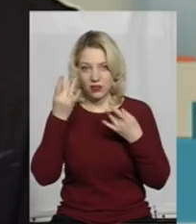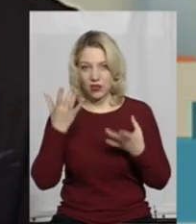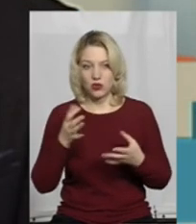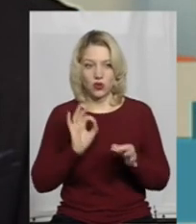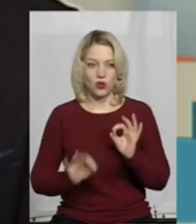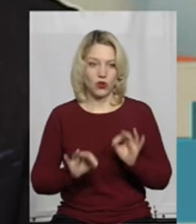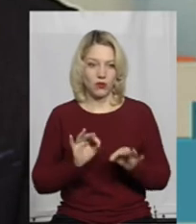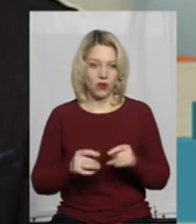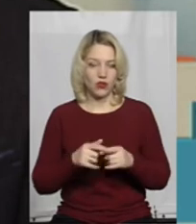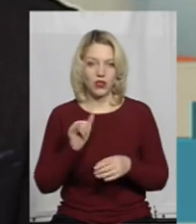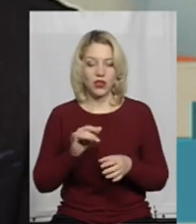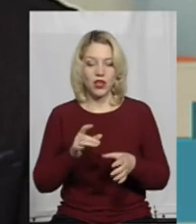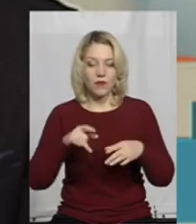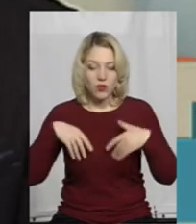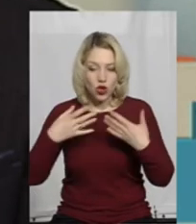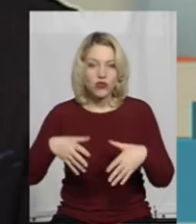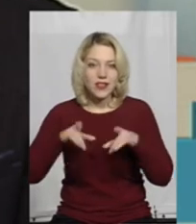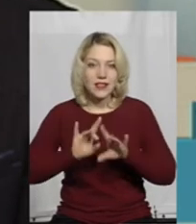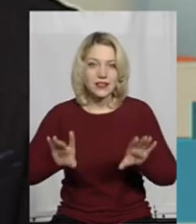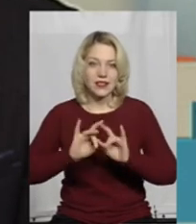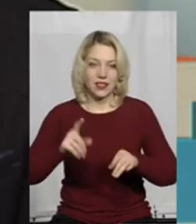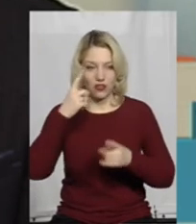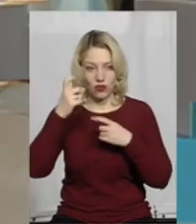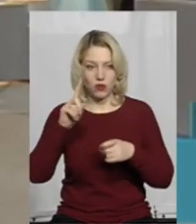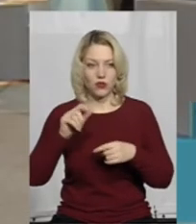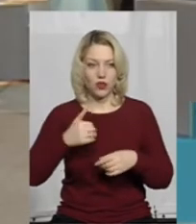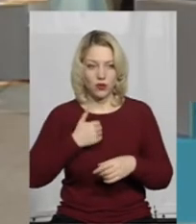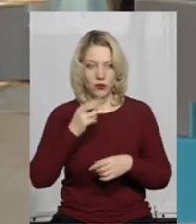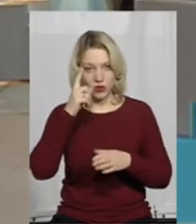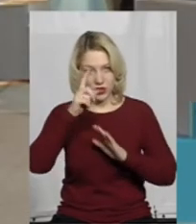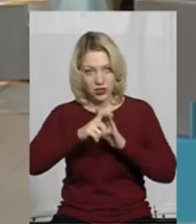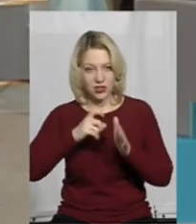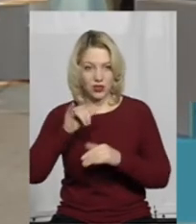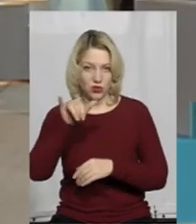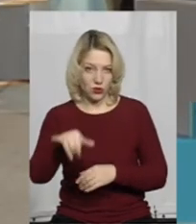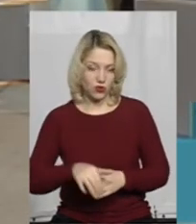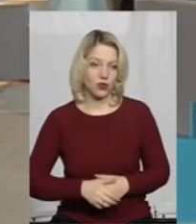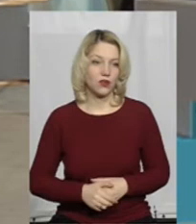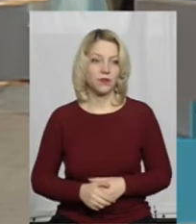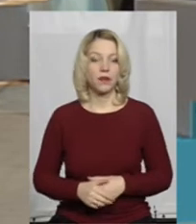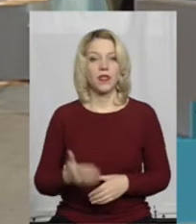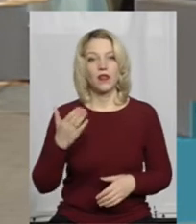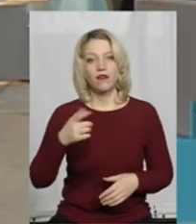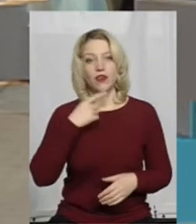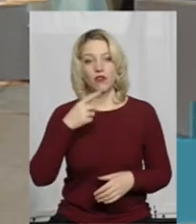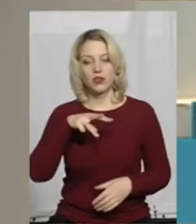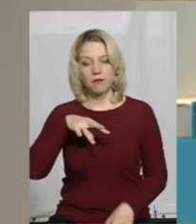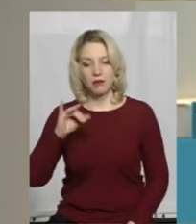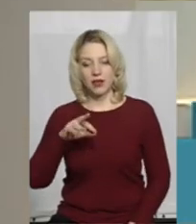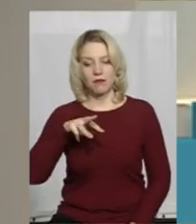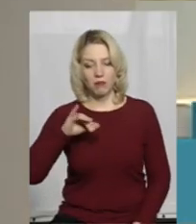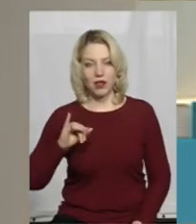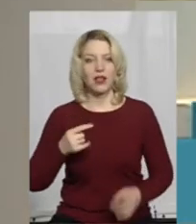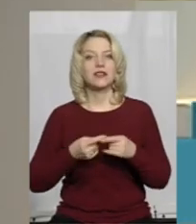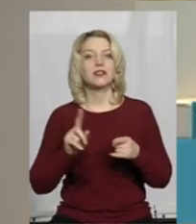і нормально. І донести інформацію, про яку я хотіла в нього дізнатися. Ви говорите, ми, тобто